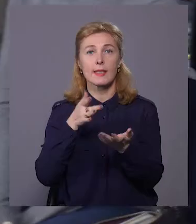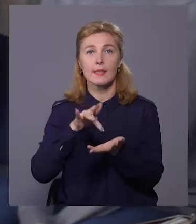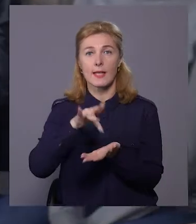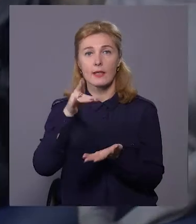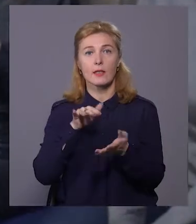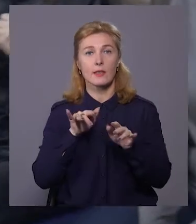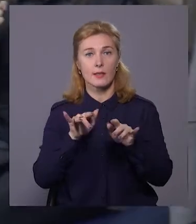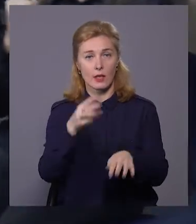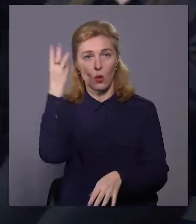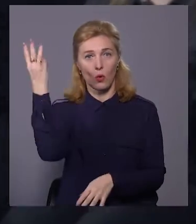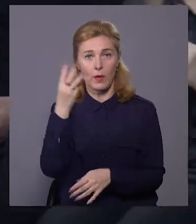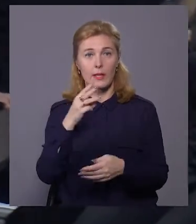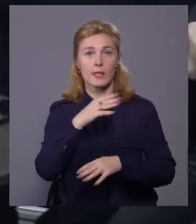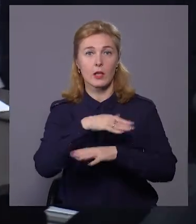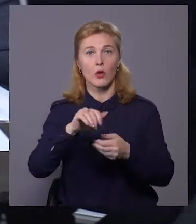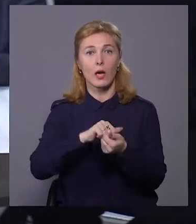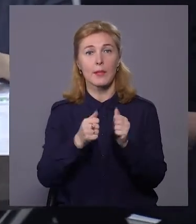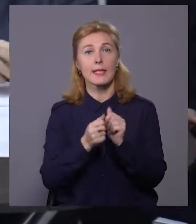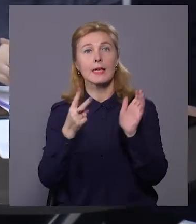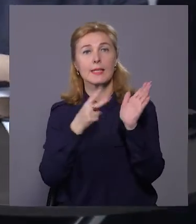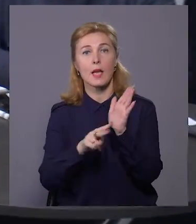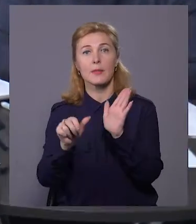центр діє у Хмельницькому на Кам'янецькій, 76.